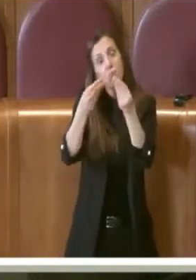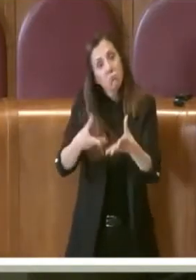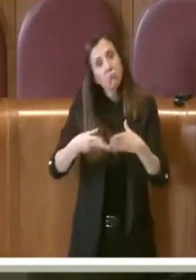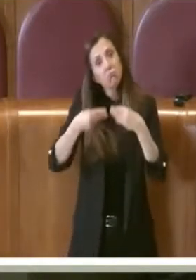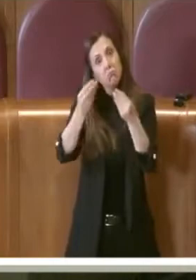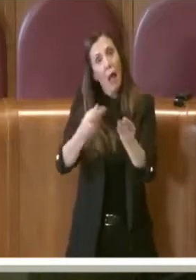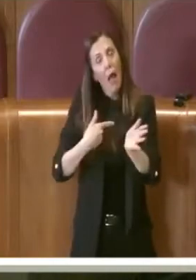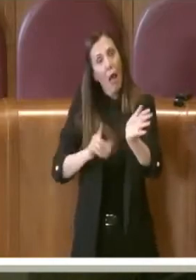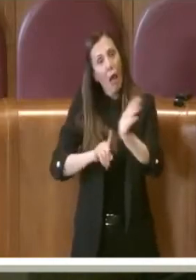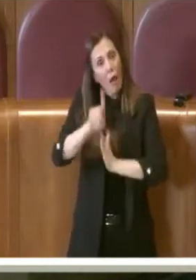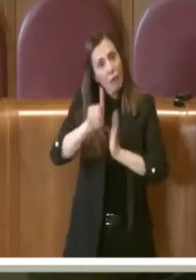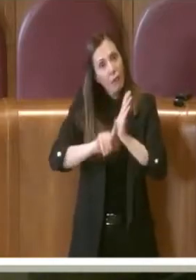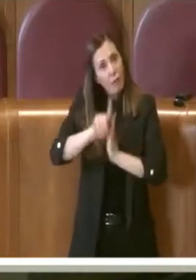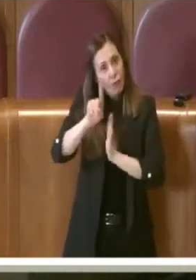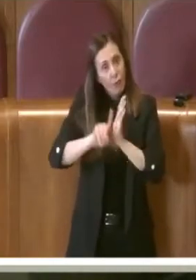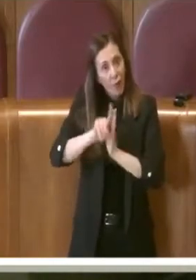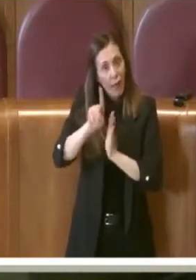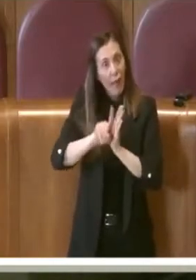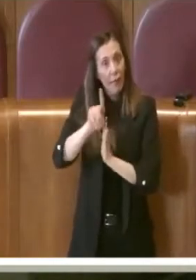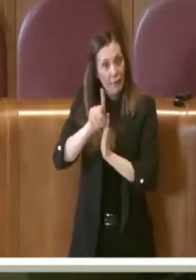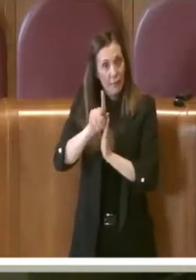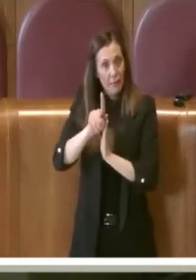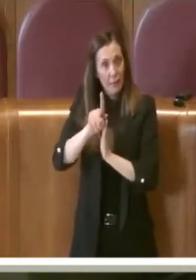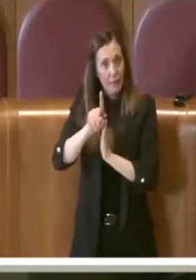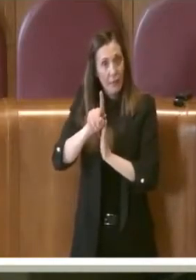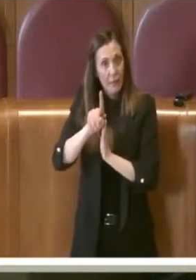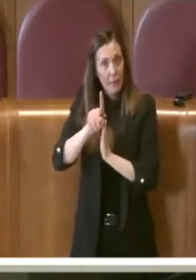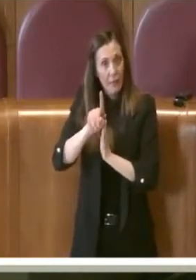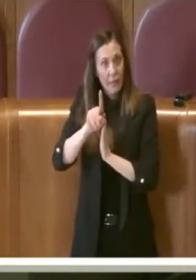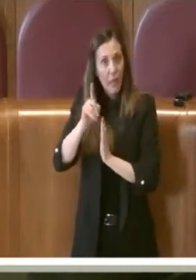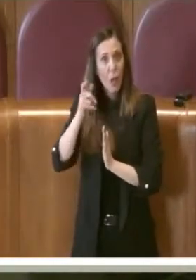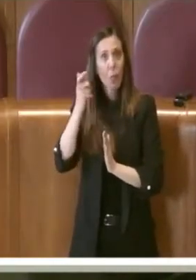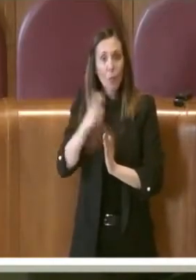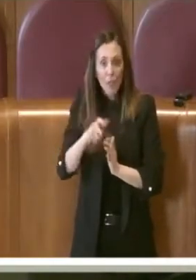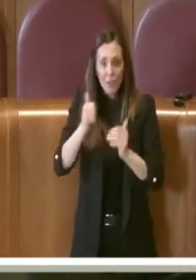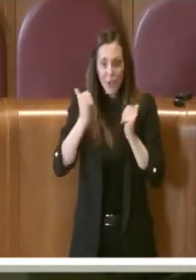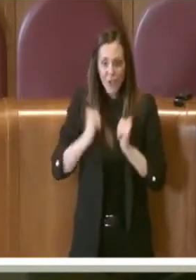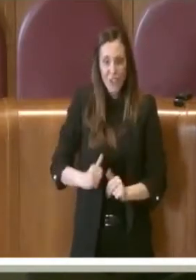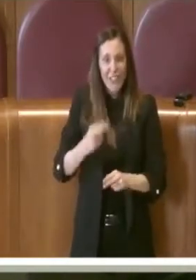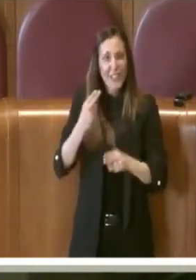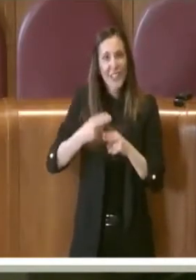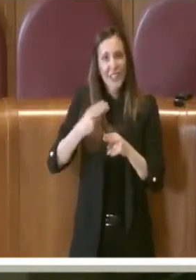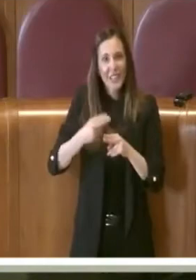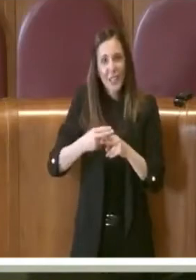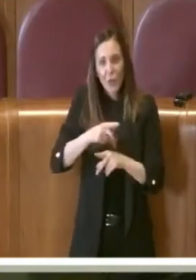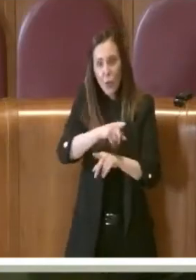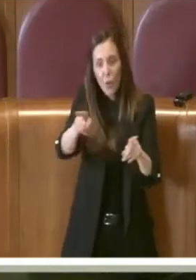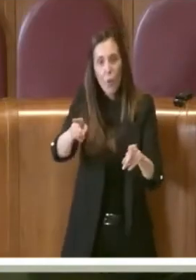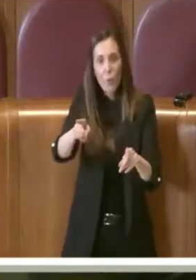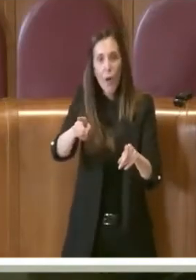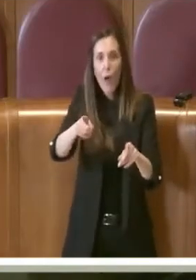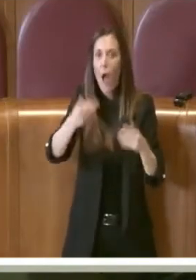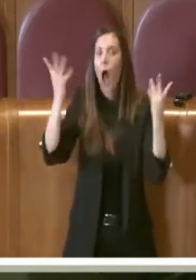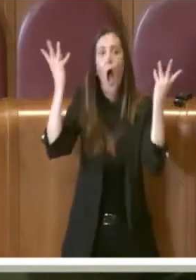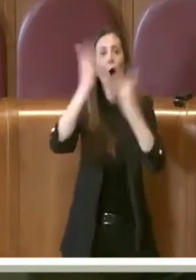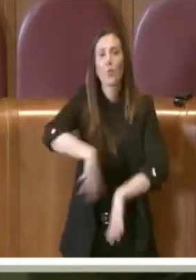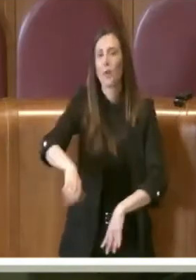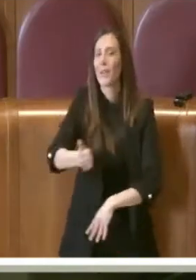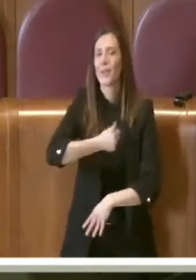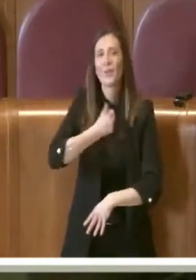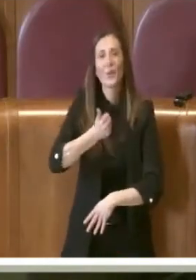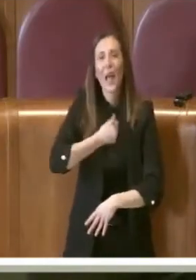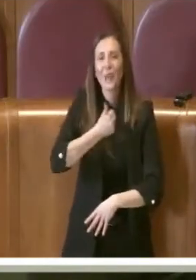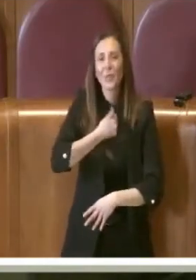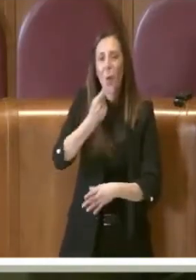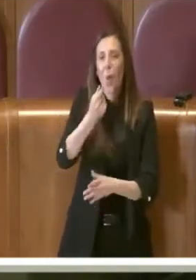sono sempre i romani i cittadini di Roma che poi risolvono materialmente i problemi con il loro contributo